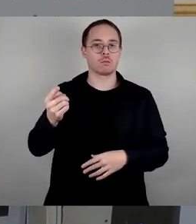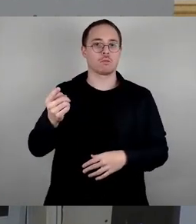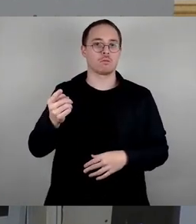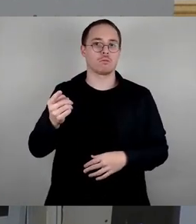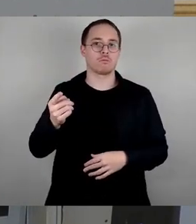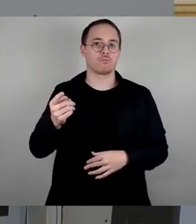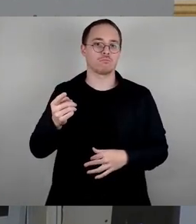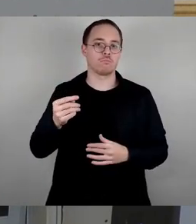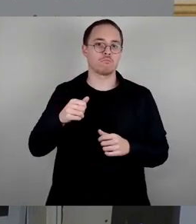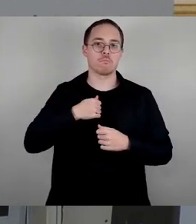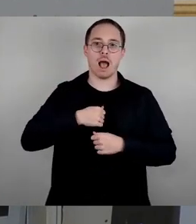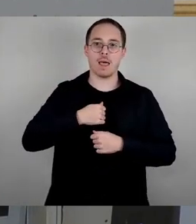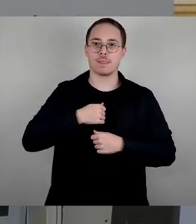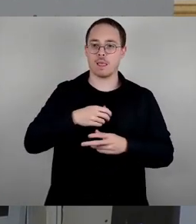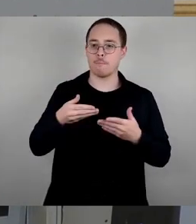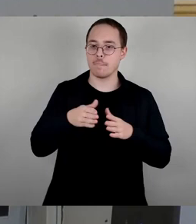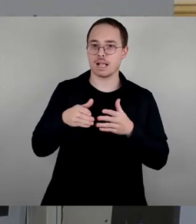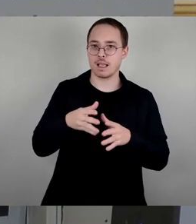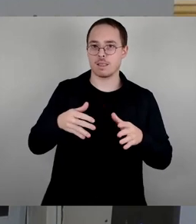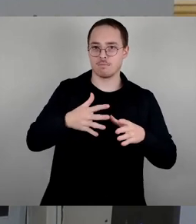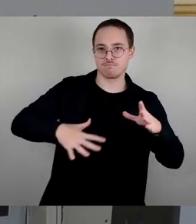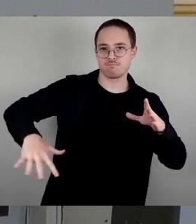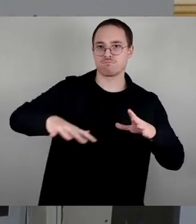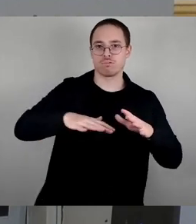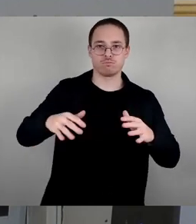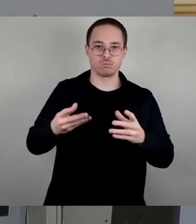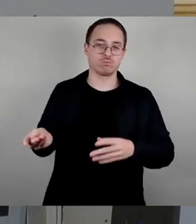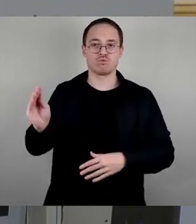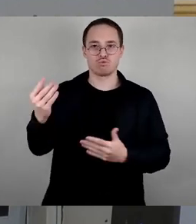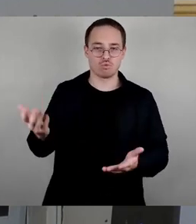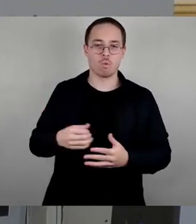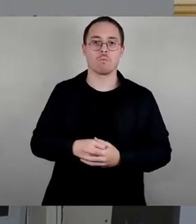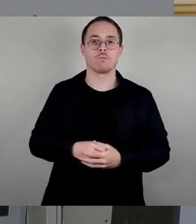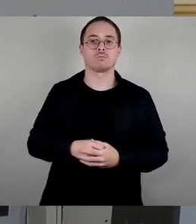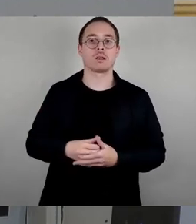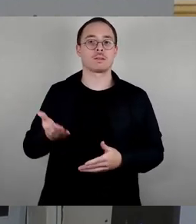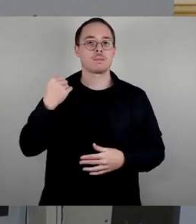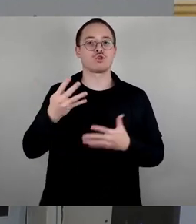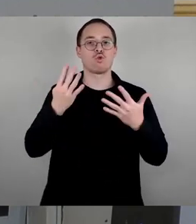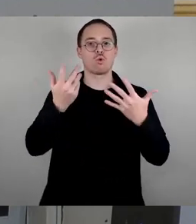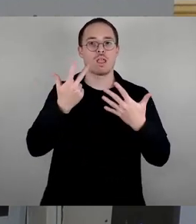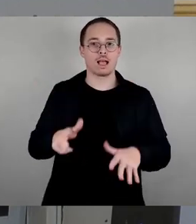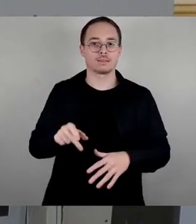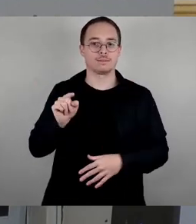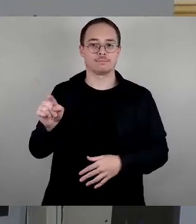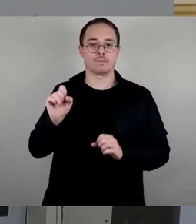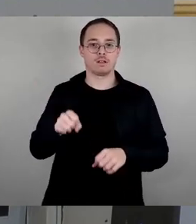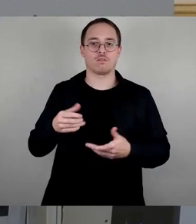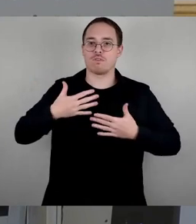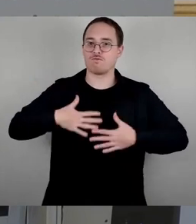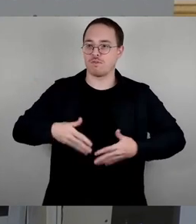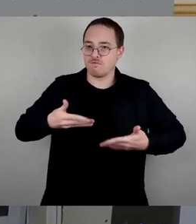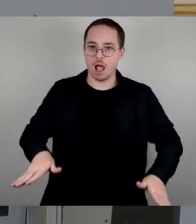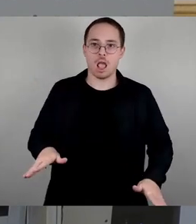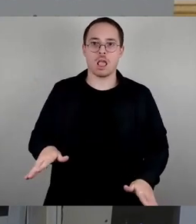Freunde der Freikörperkultur dort entfalten. Dann gab es 2016 ein neues Badebecken und ein Wasserspielplatz und